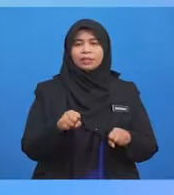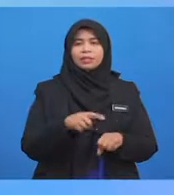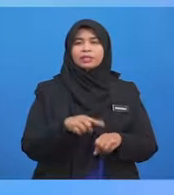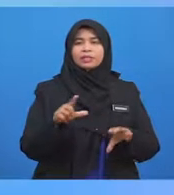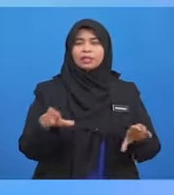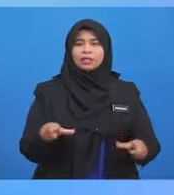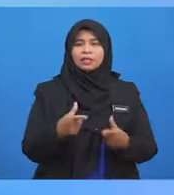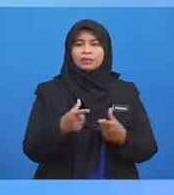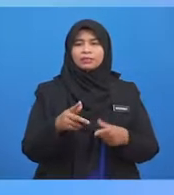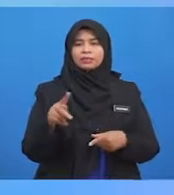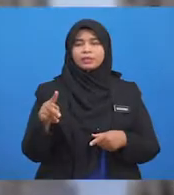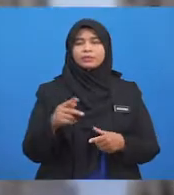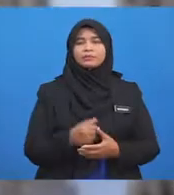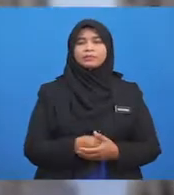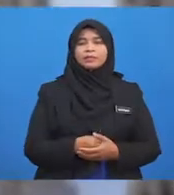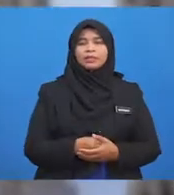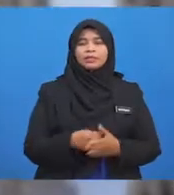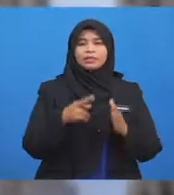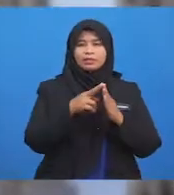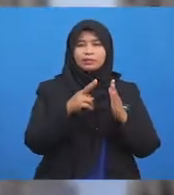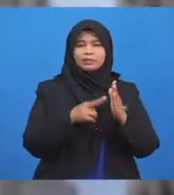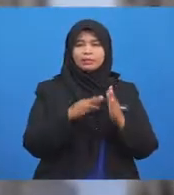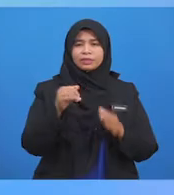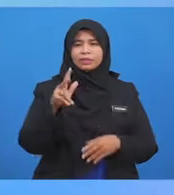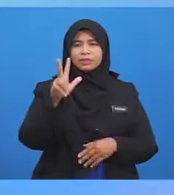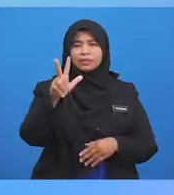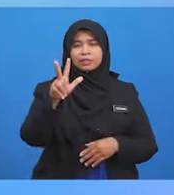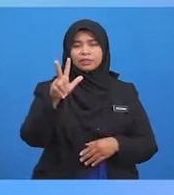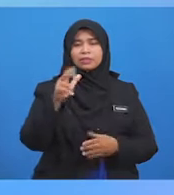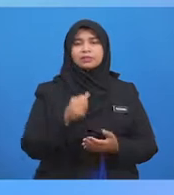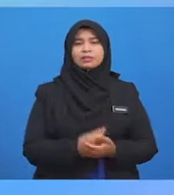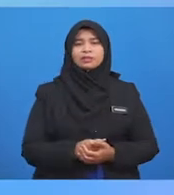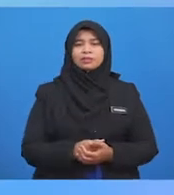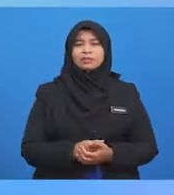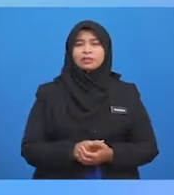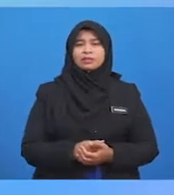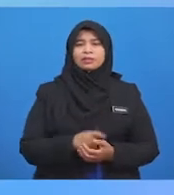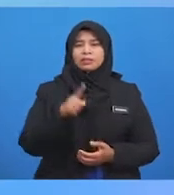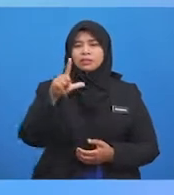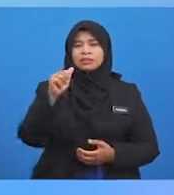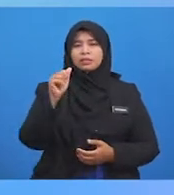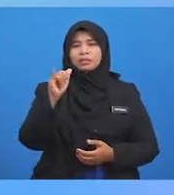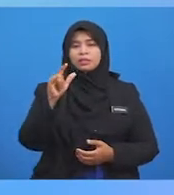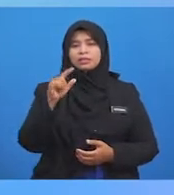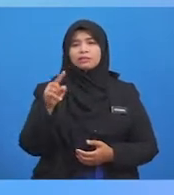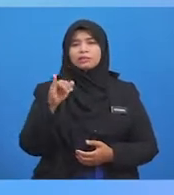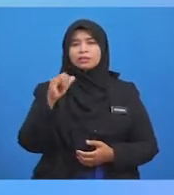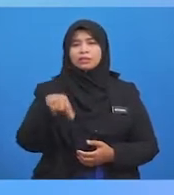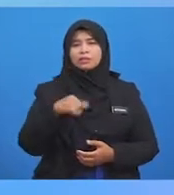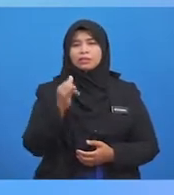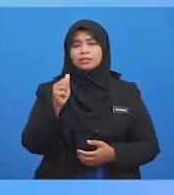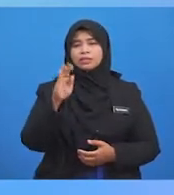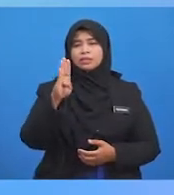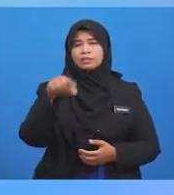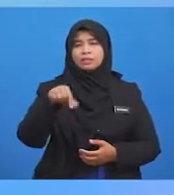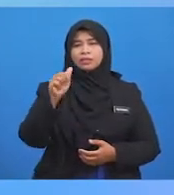dilakukan Rukun yang ketiga Ialah Syarah Iaitu Lafaz Ijab dan Kabul Lafaz